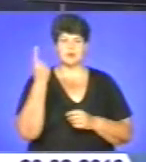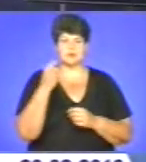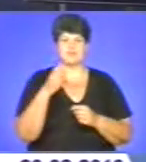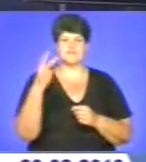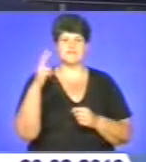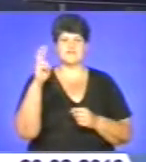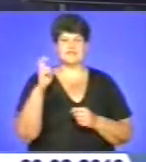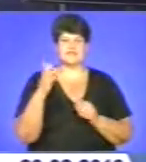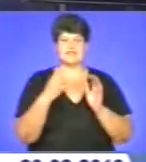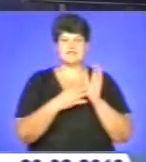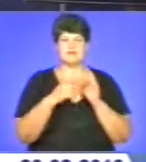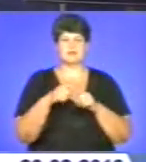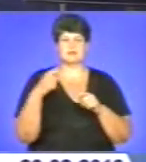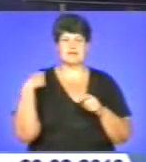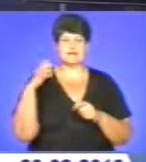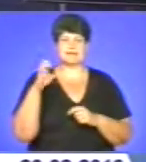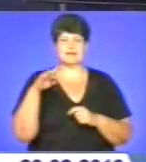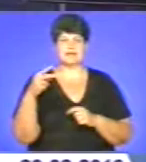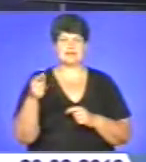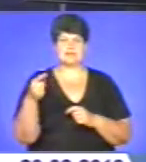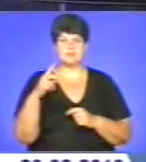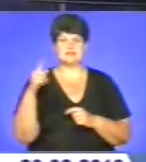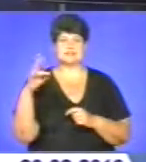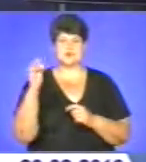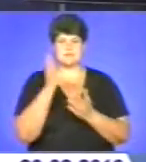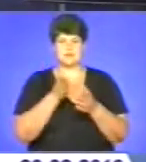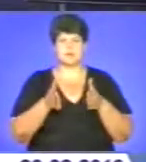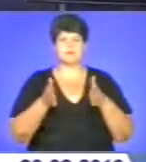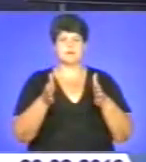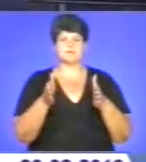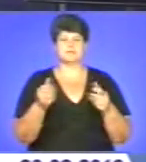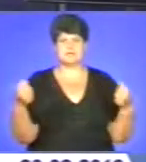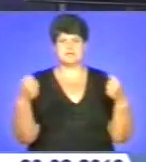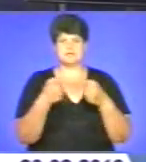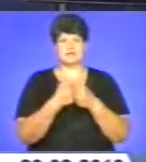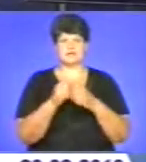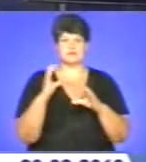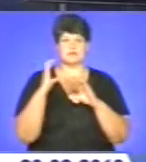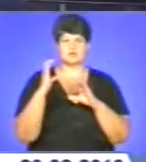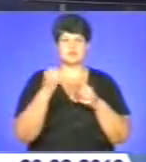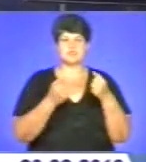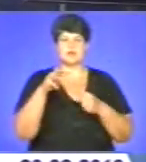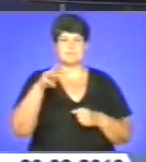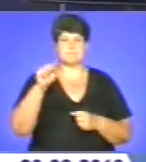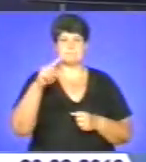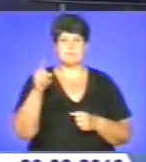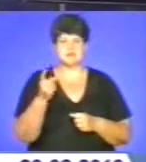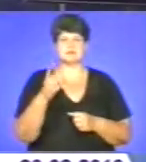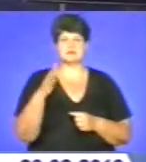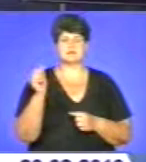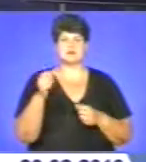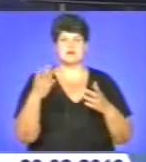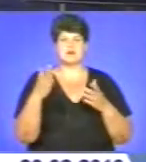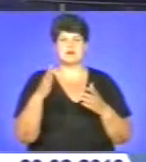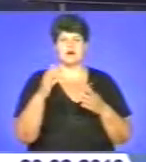кілометрі автошляху Стрий-Тернопіль-Знам'янка. Наслідок зіткнення вантажного автомобіля МАЗ з мікроавтобусом «Фольксваген»